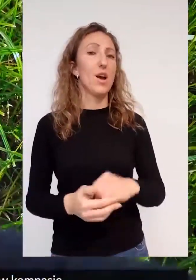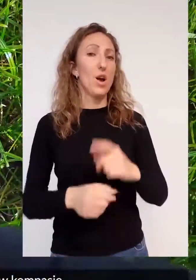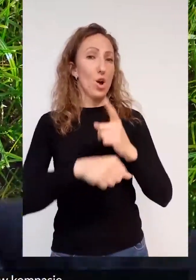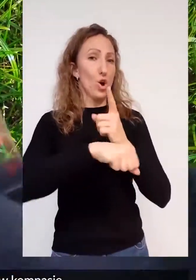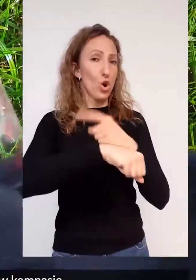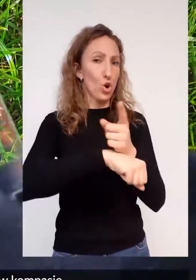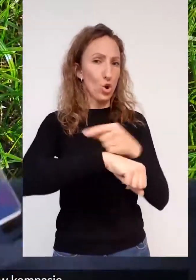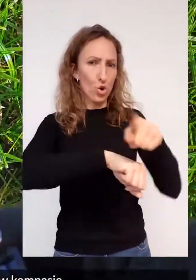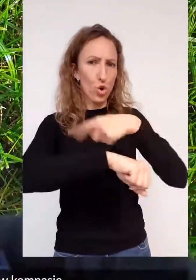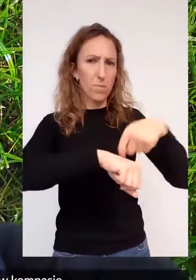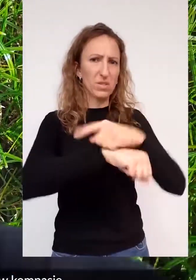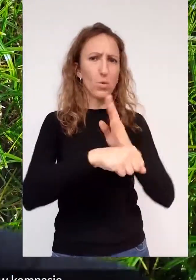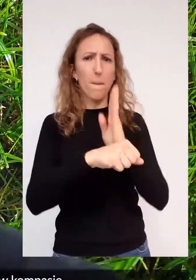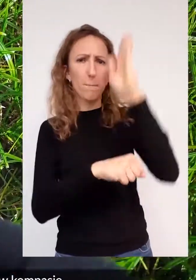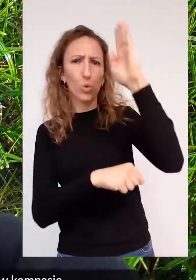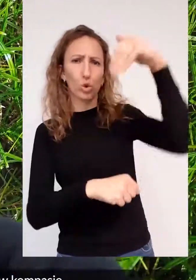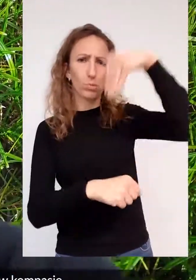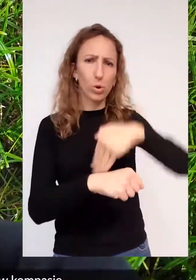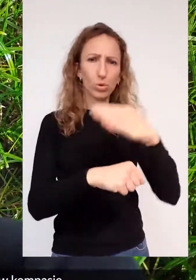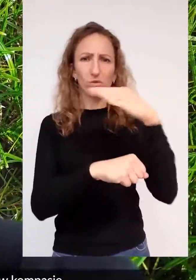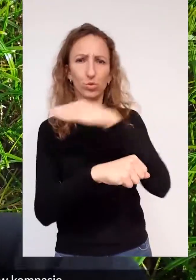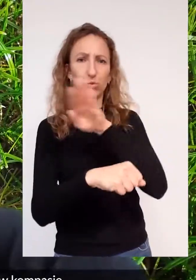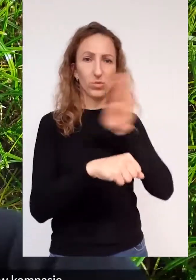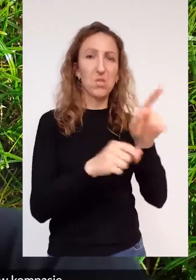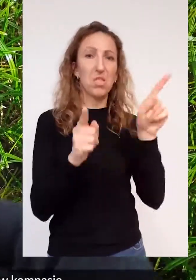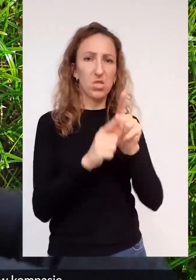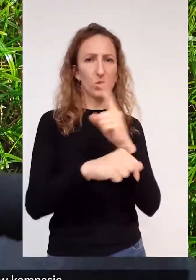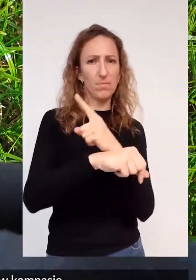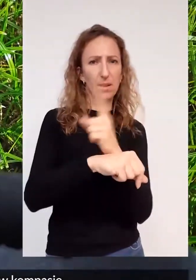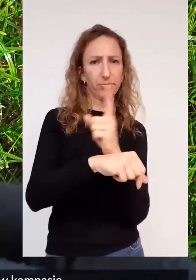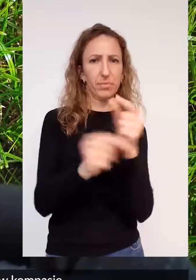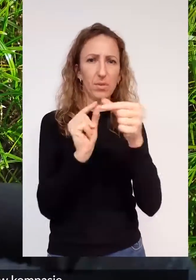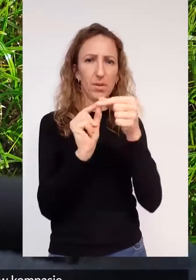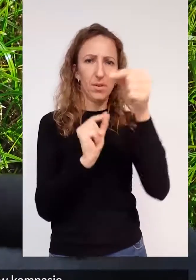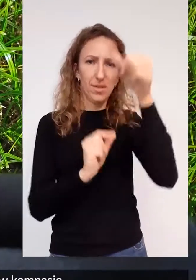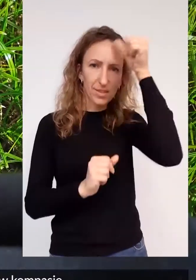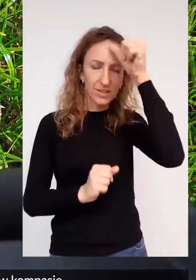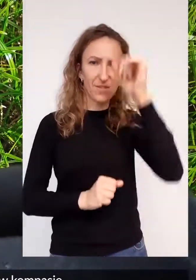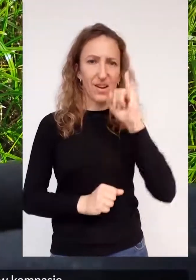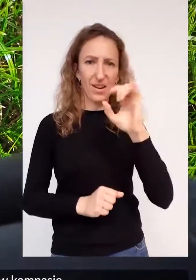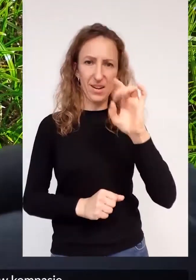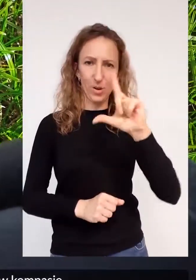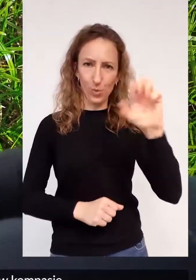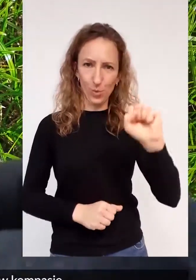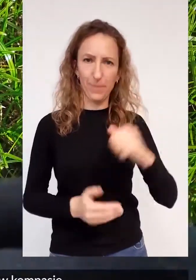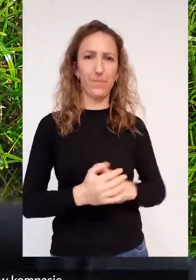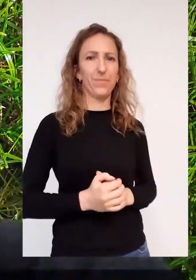Igła, choć o innej budowie, występuje także w kompasie,